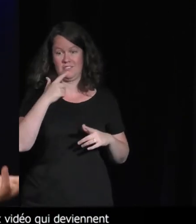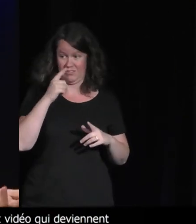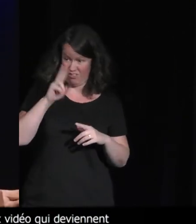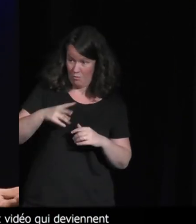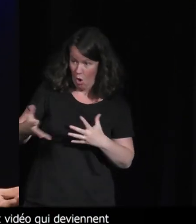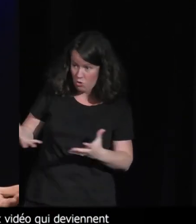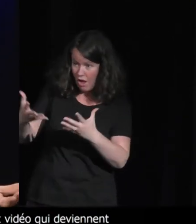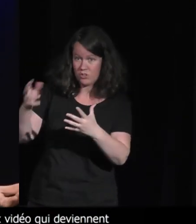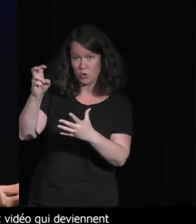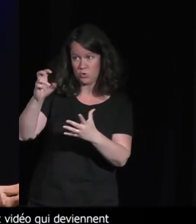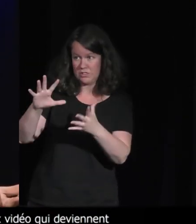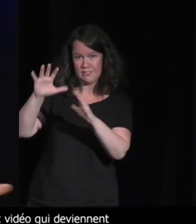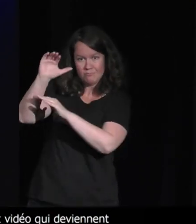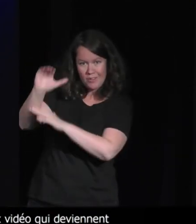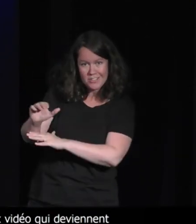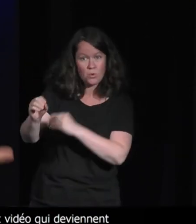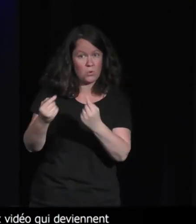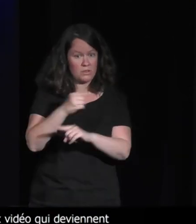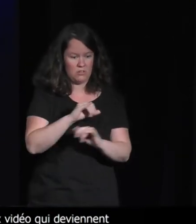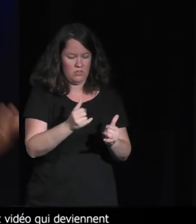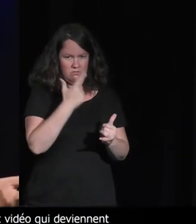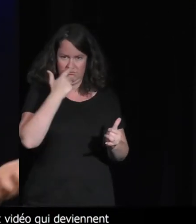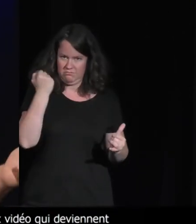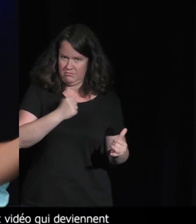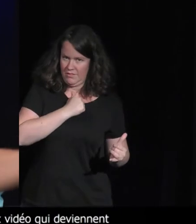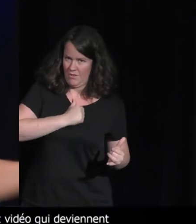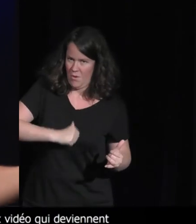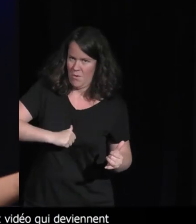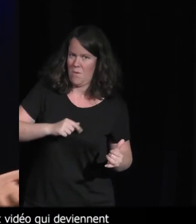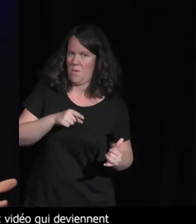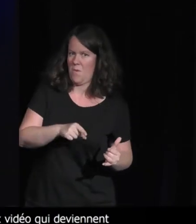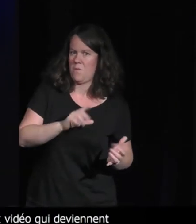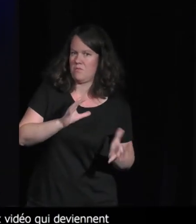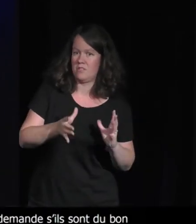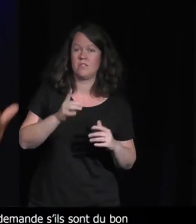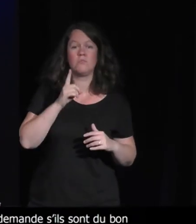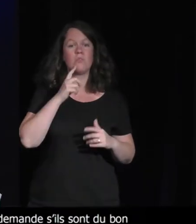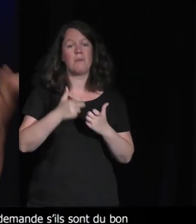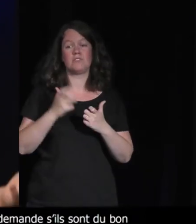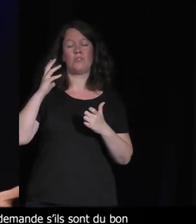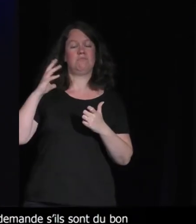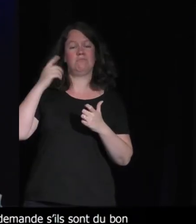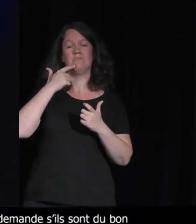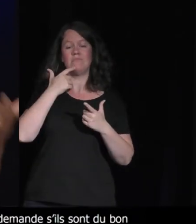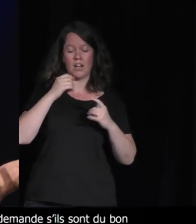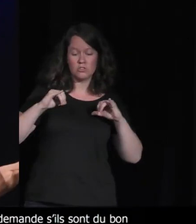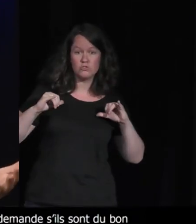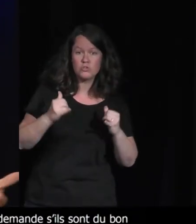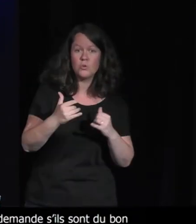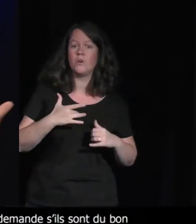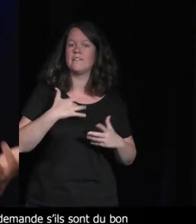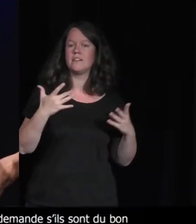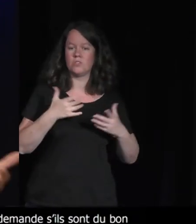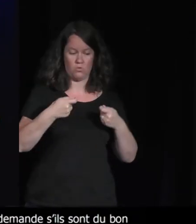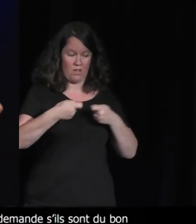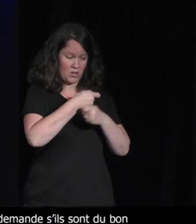les jeux vidéo et l'écologie avec une perspective qui est celle, tu as évoqué tout à l'heure la décroissance, les questions de désinnovation, comme